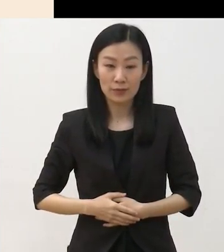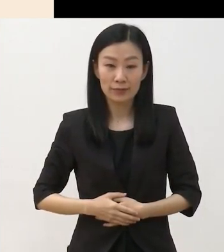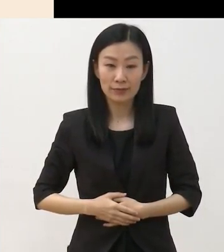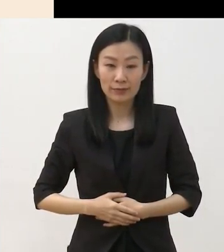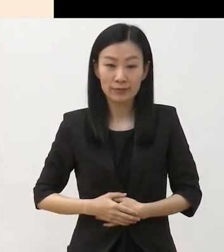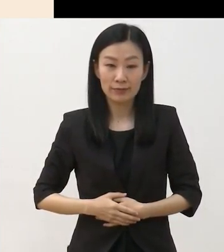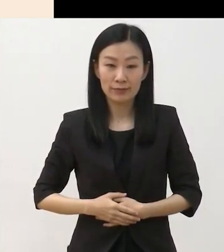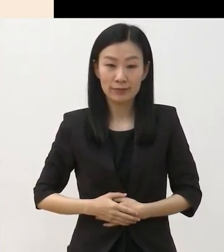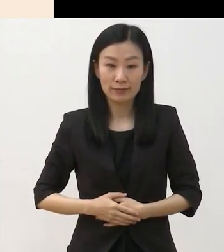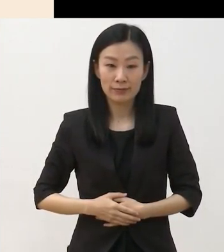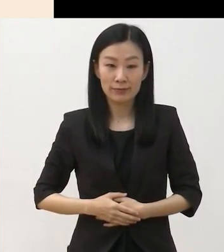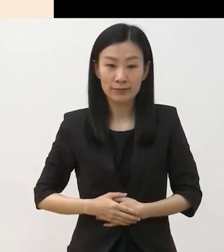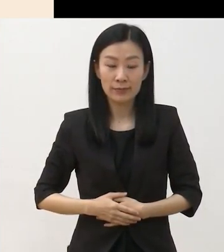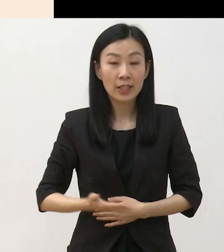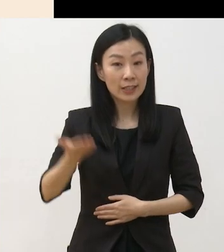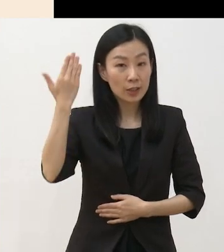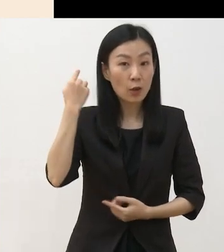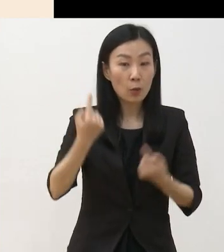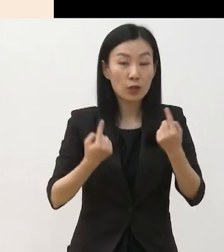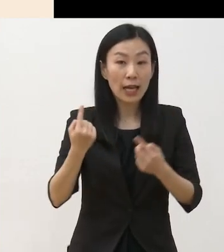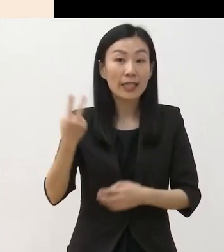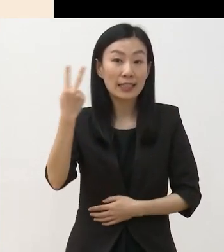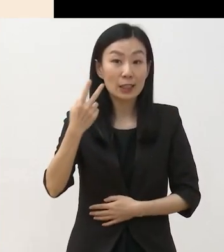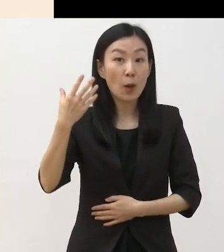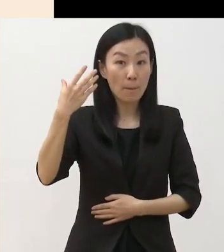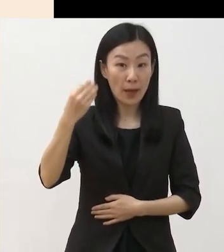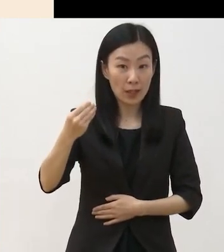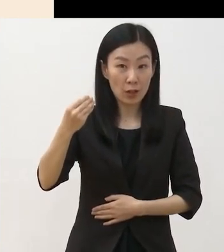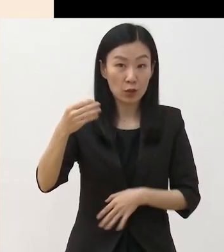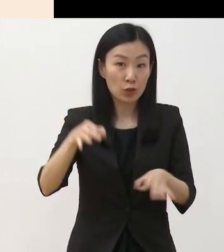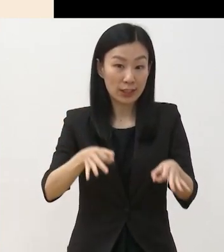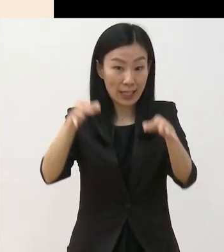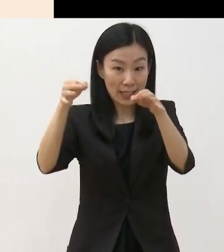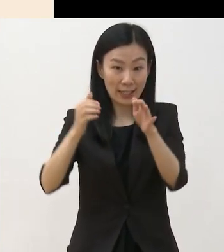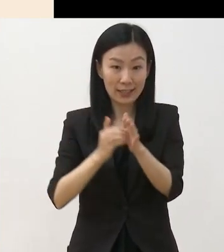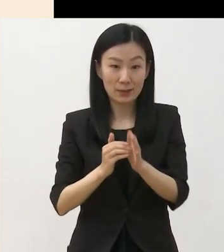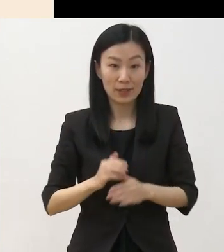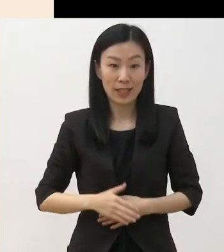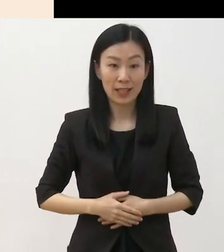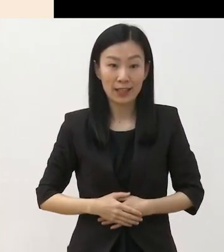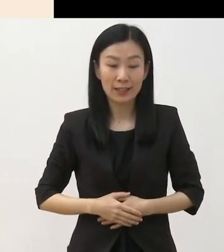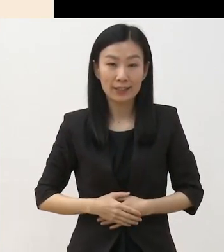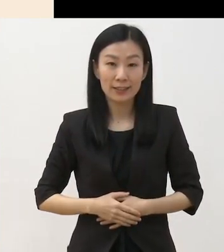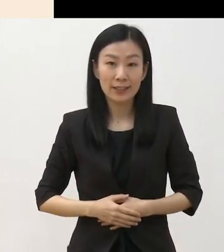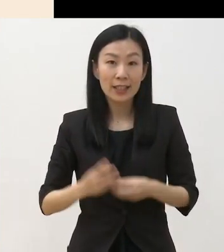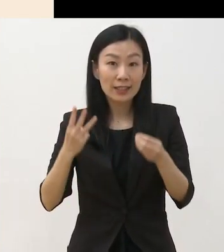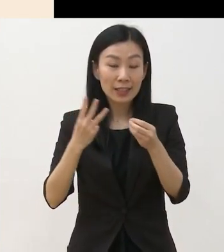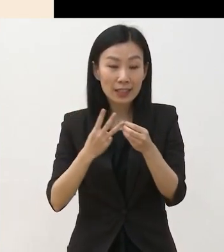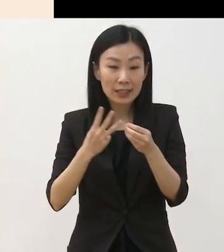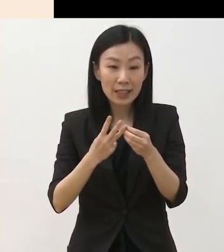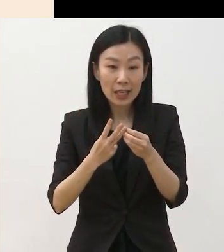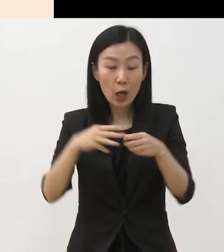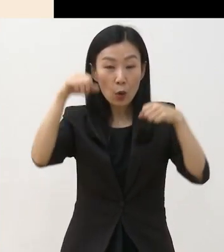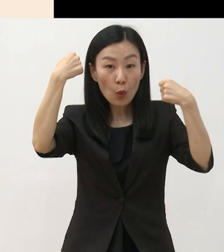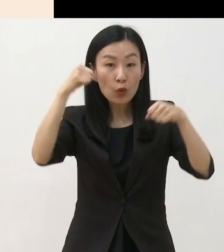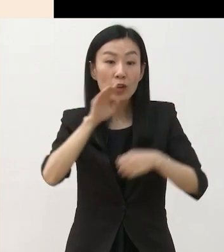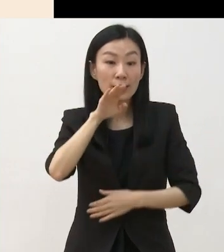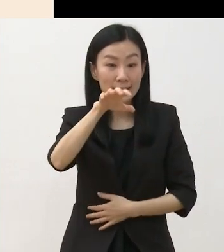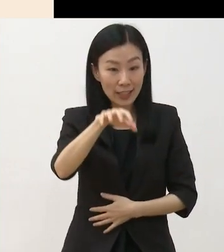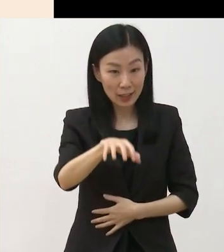1,500억에서 2천만 원으로 상향 조정합니다 셋째 공연 장소를